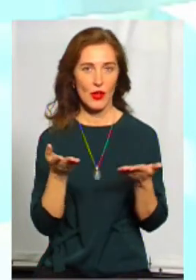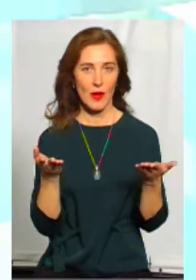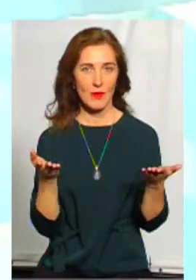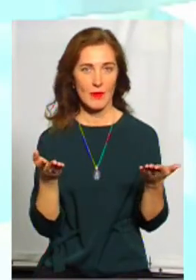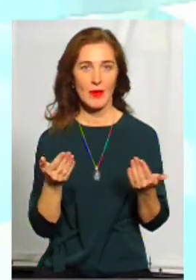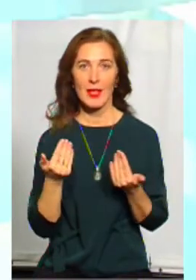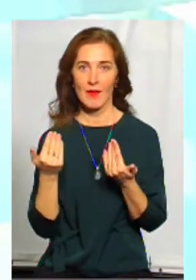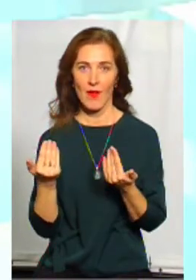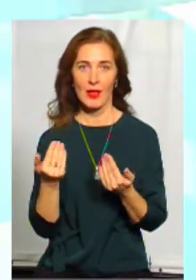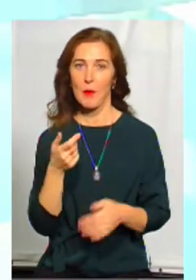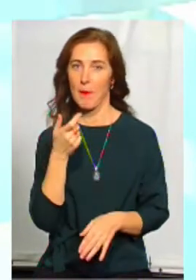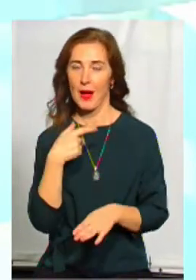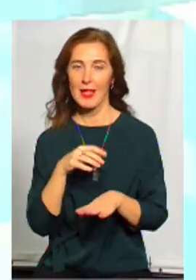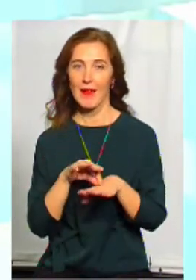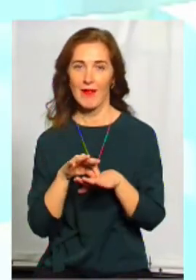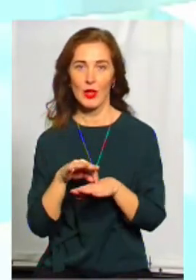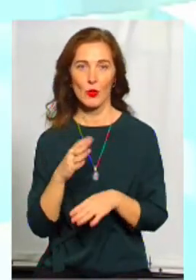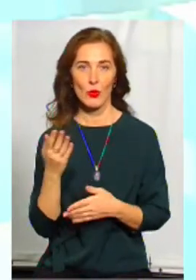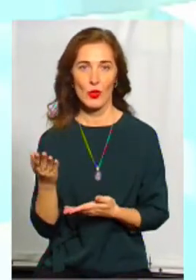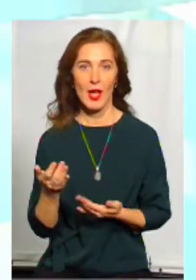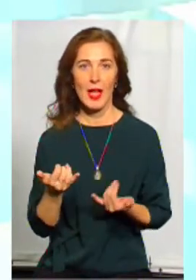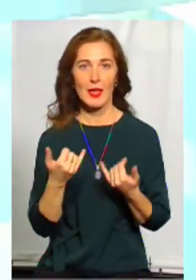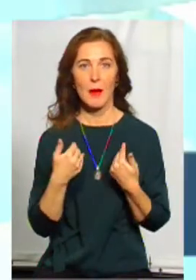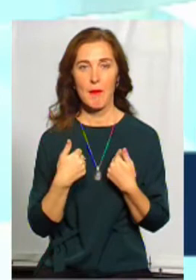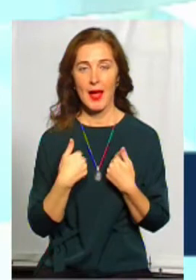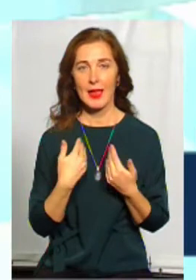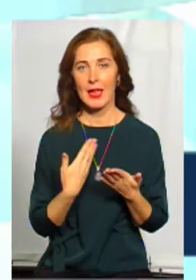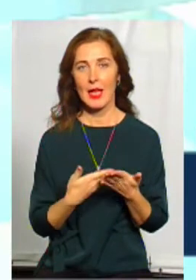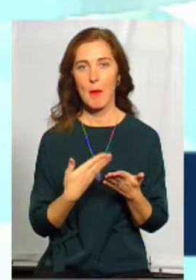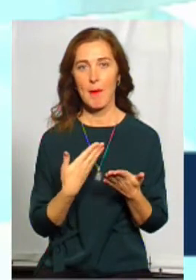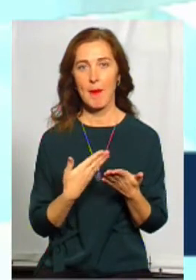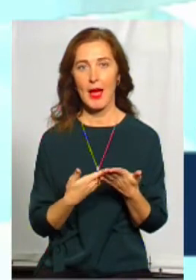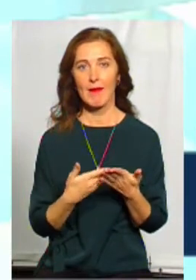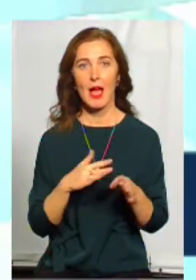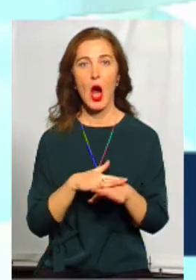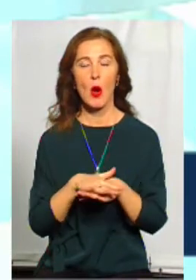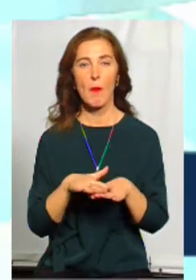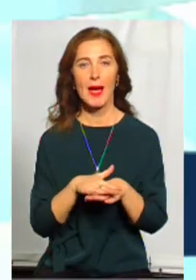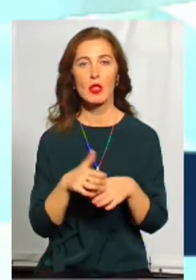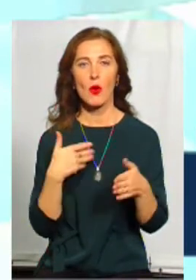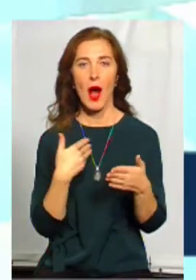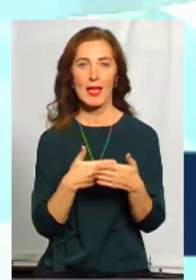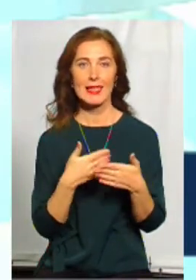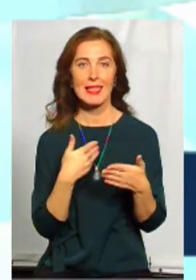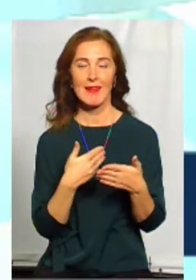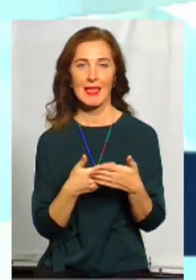вам, пані ведуча. Для мене, напевно, громадську активність